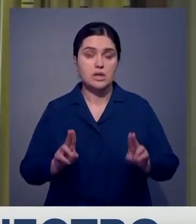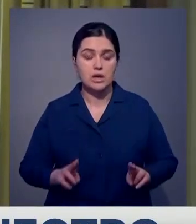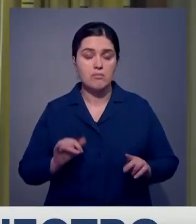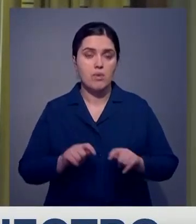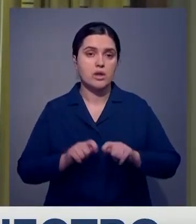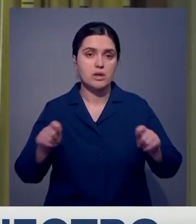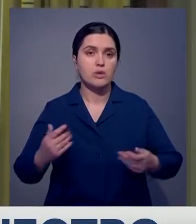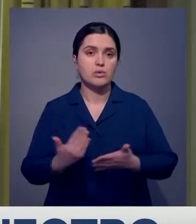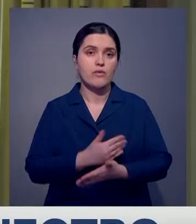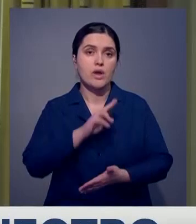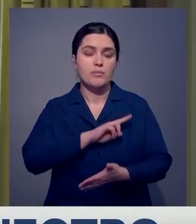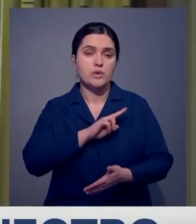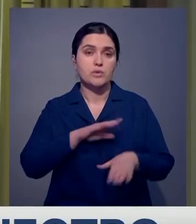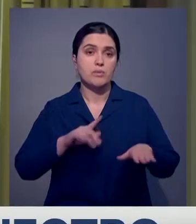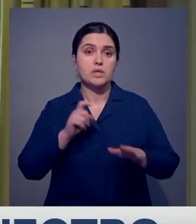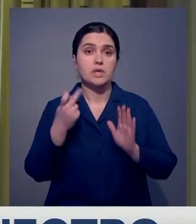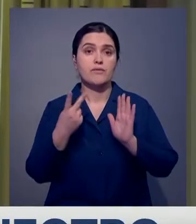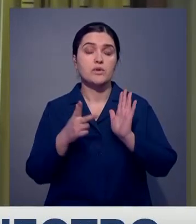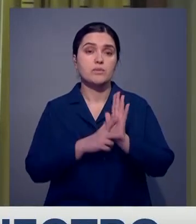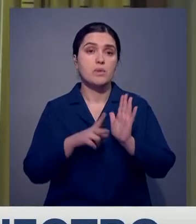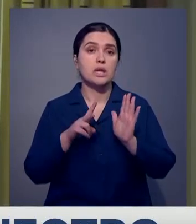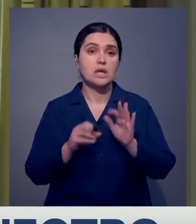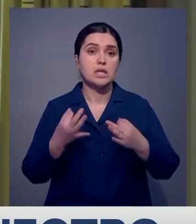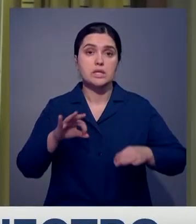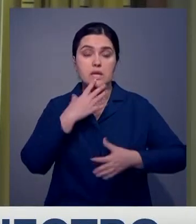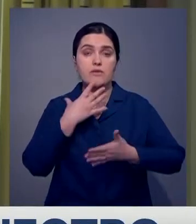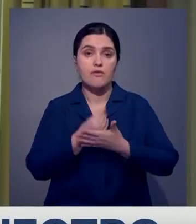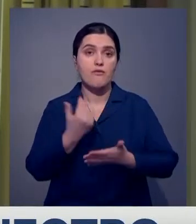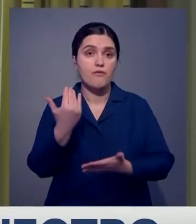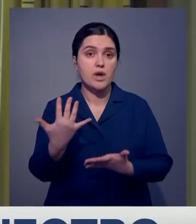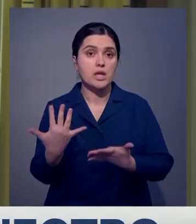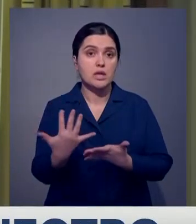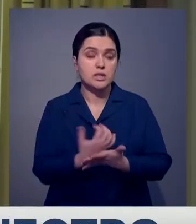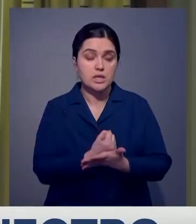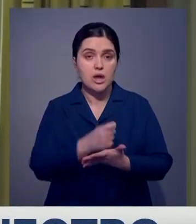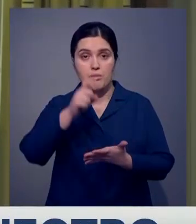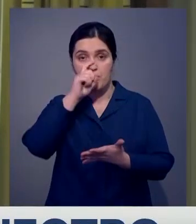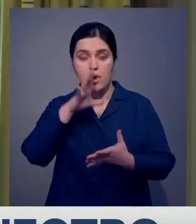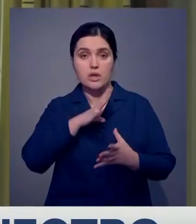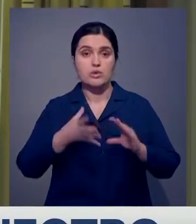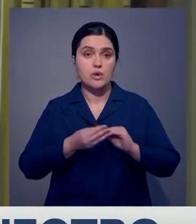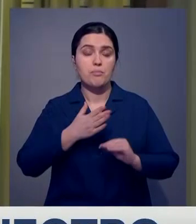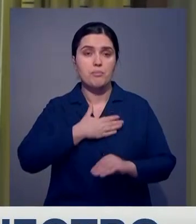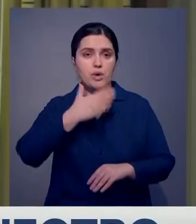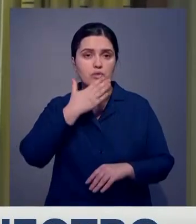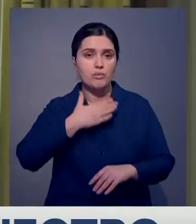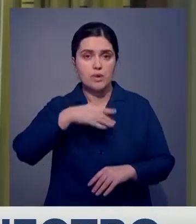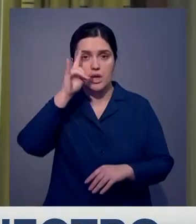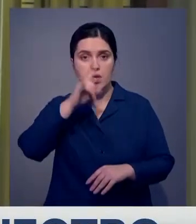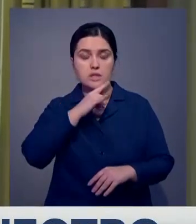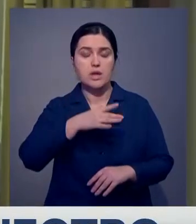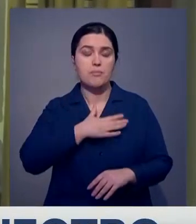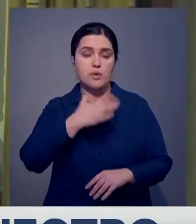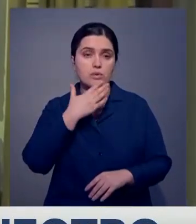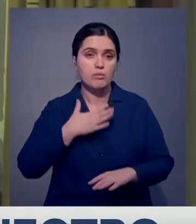открывать новые рабочие места. За 28 лет независимости вы достигли потрясающих результатов. Мы любим Казахстан, мы любим народ Казахстана,